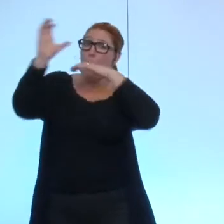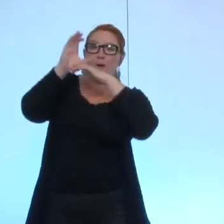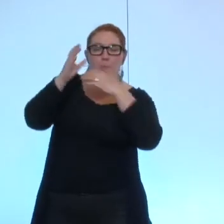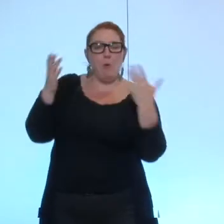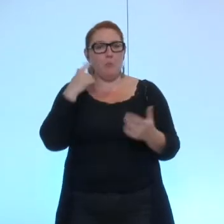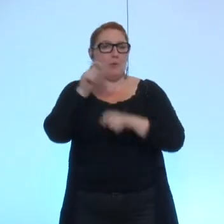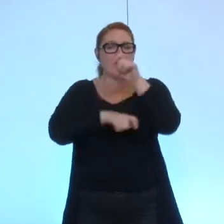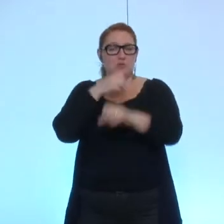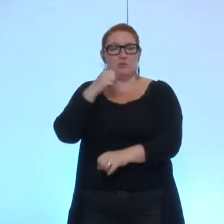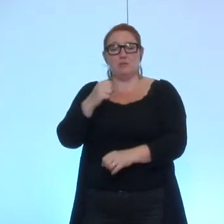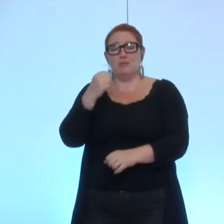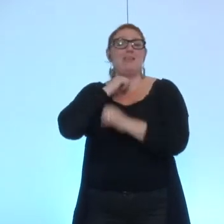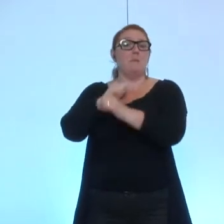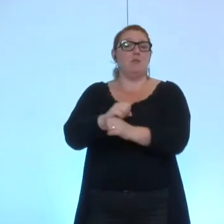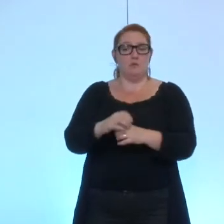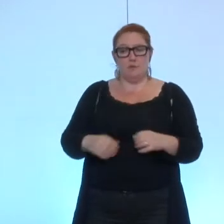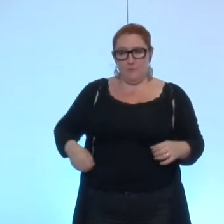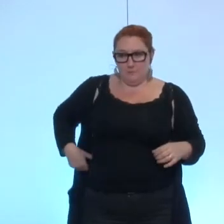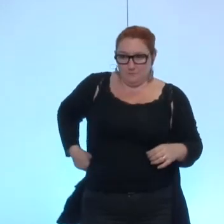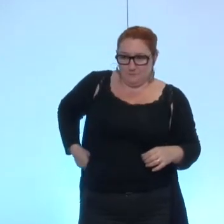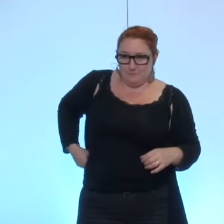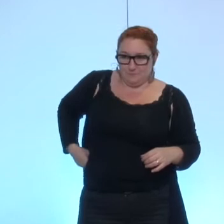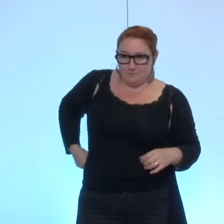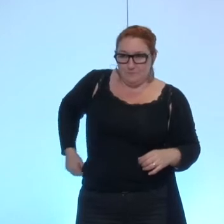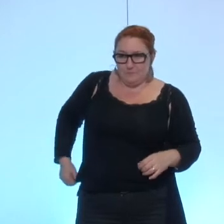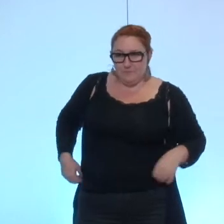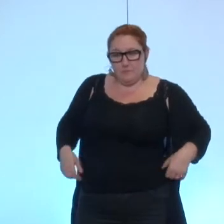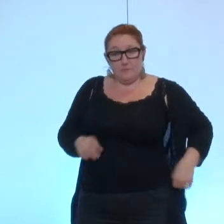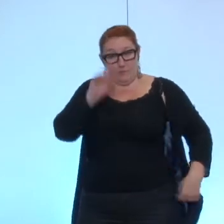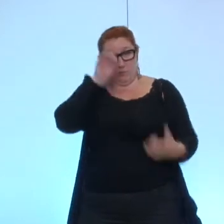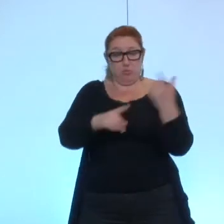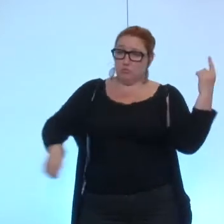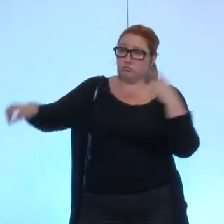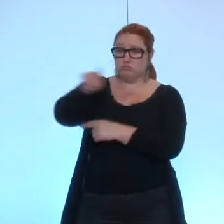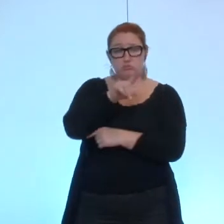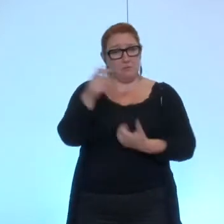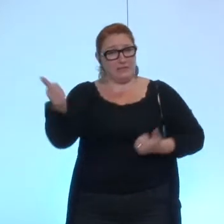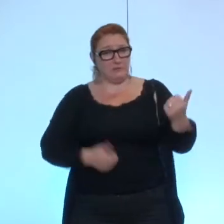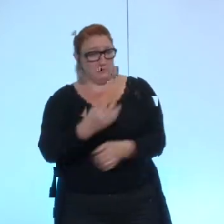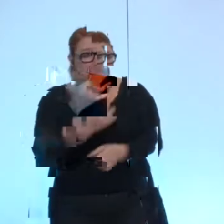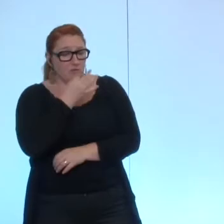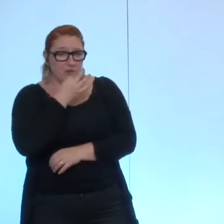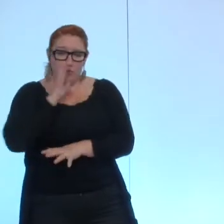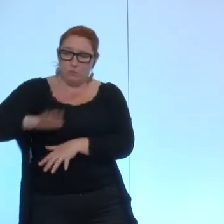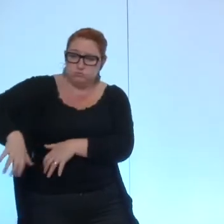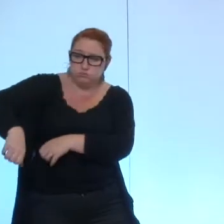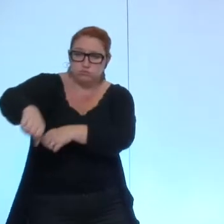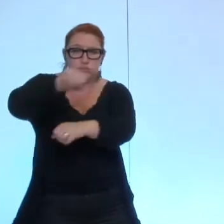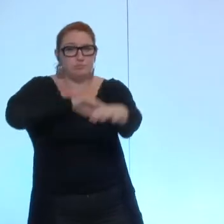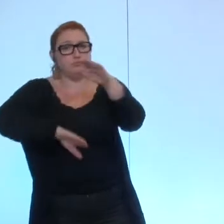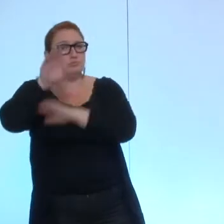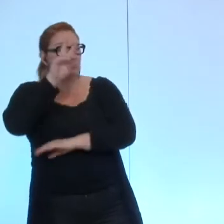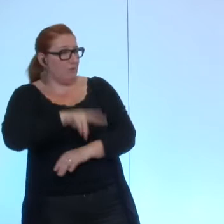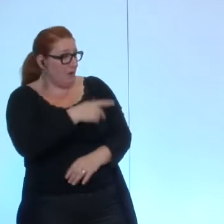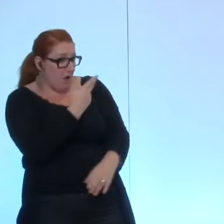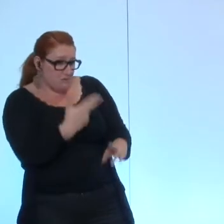afin de pouvoir faire profiter à tous ces services et de lever les freins à'employabilité. Mais non, là, il s'agit de l'octroi